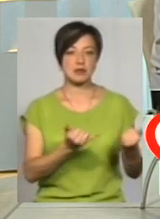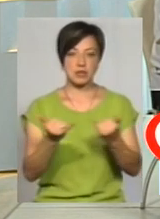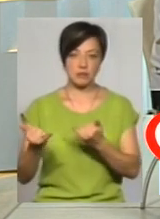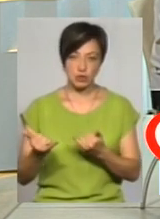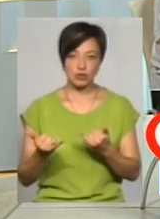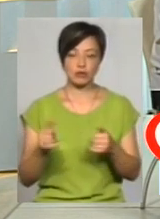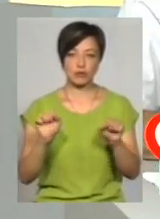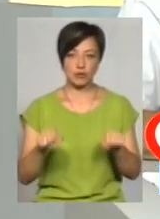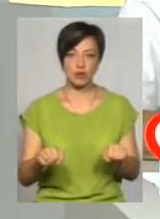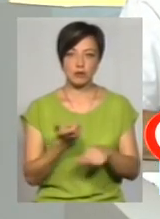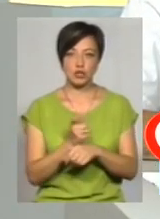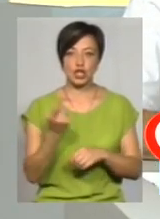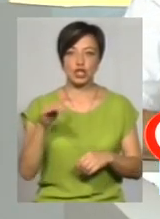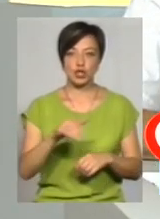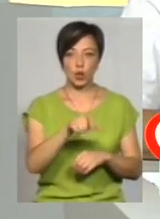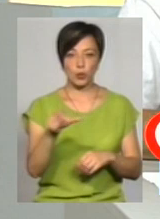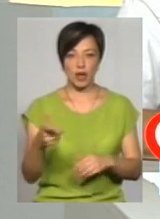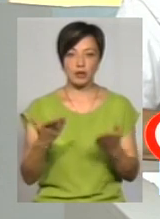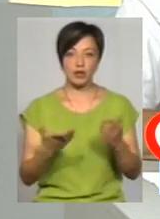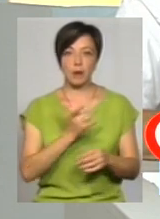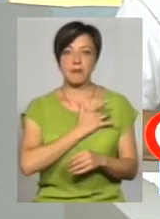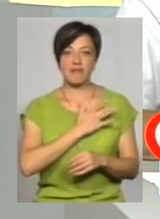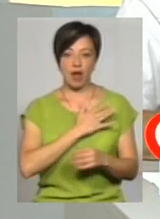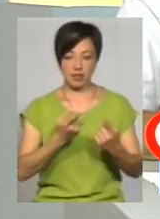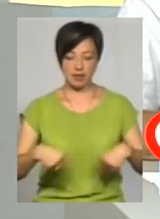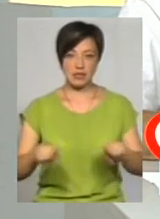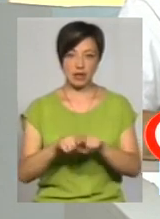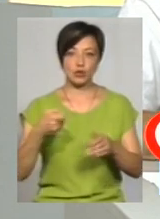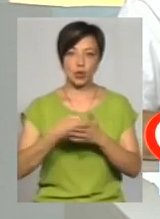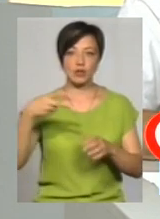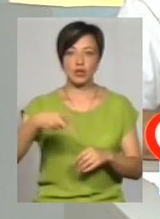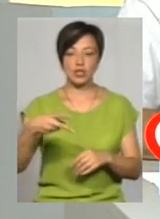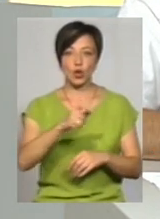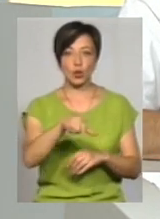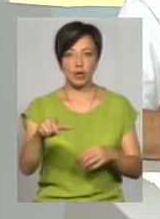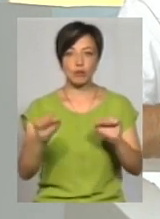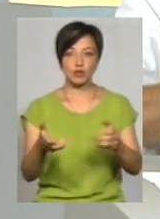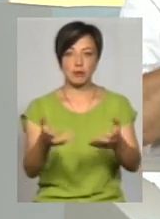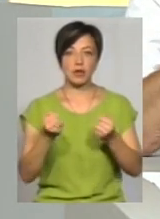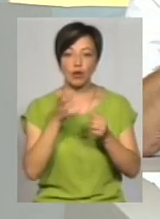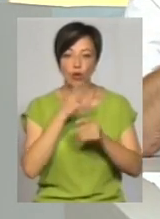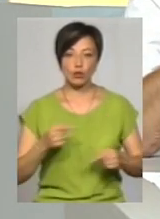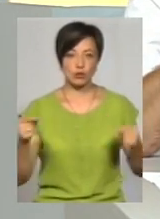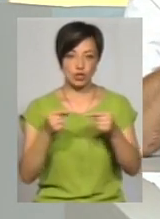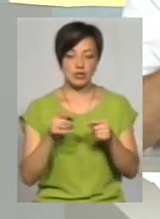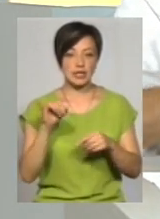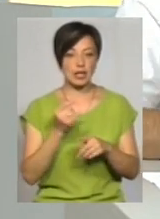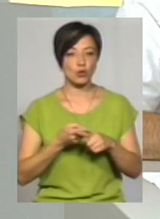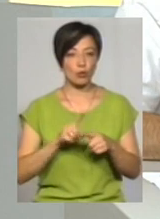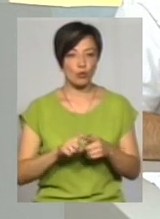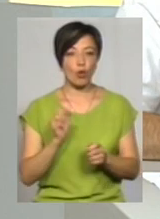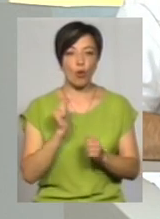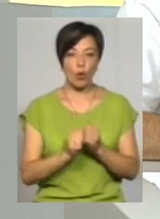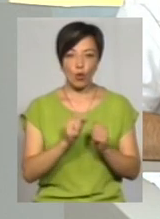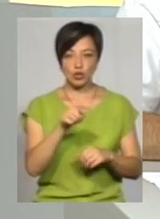можуть забезпечити більше тисячі людей. Якщо брати ще приватний сектор, то це до двох тисяч людей ми можемо прийняти одночасно. І тому кожен